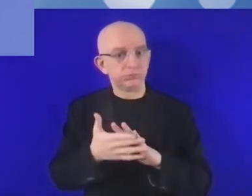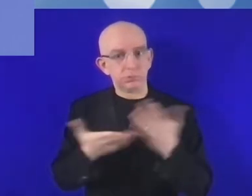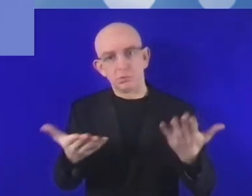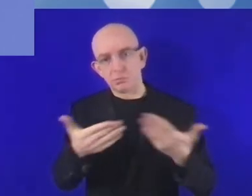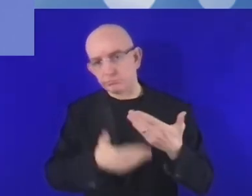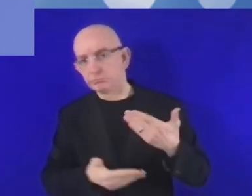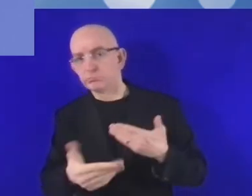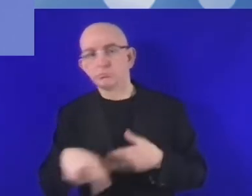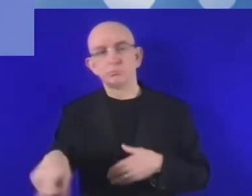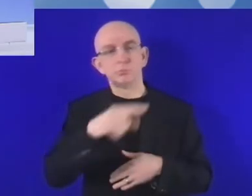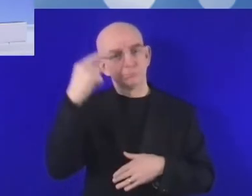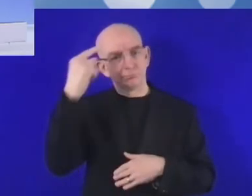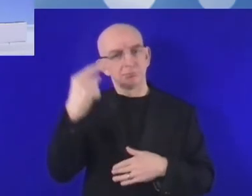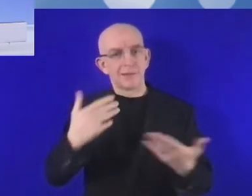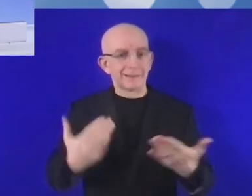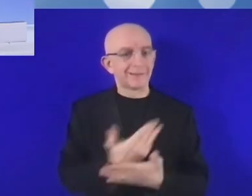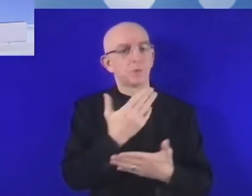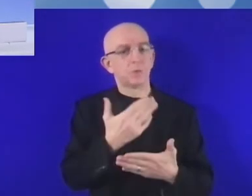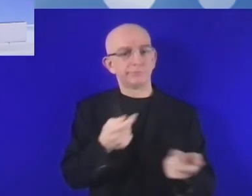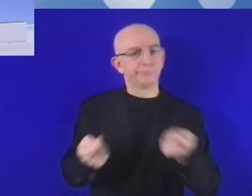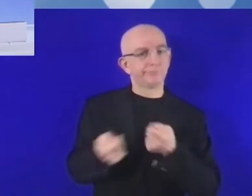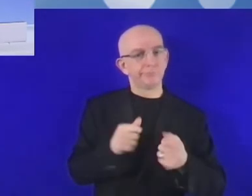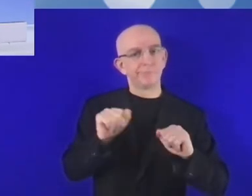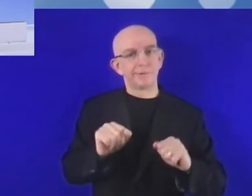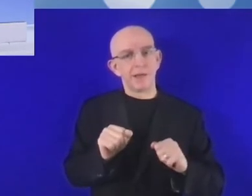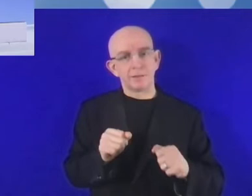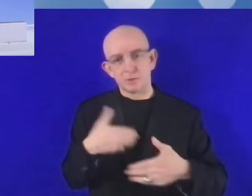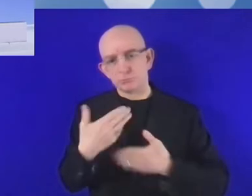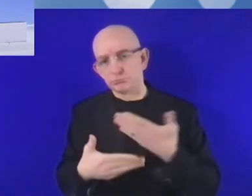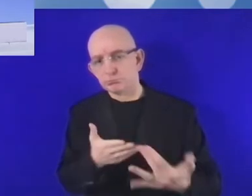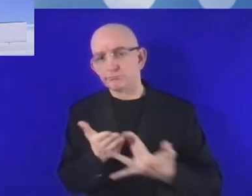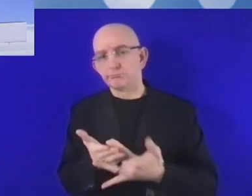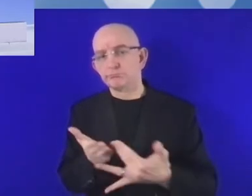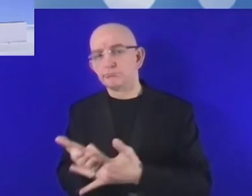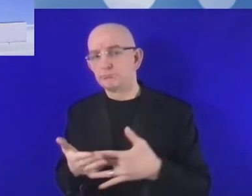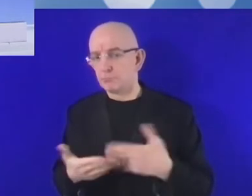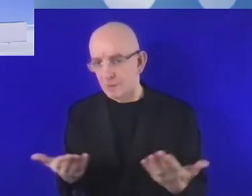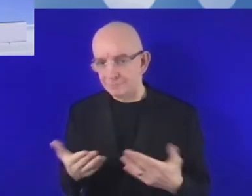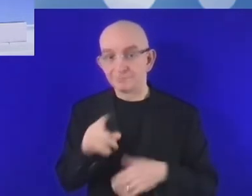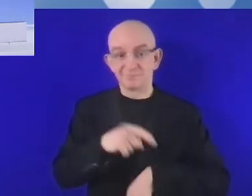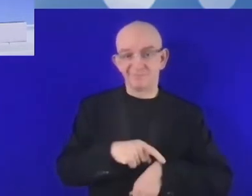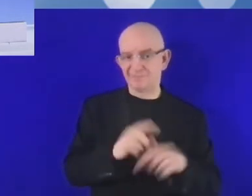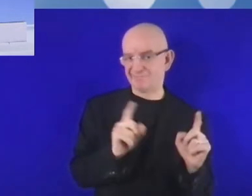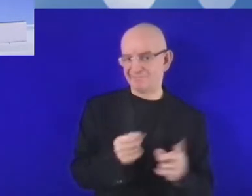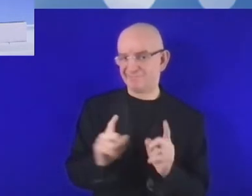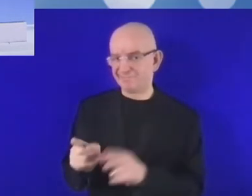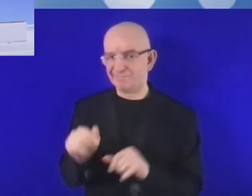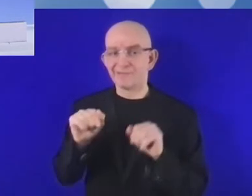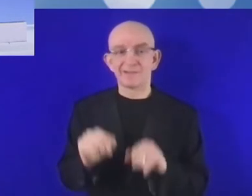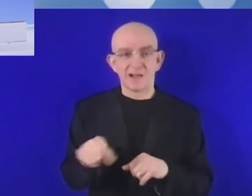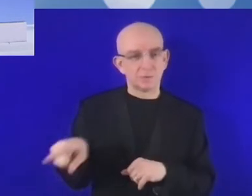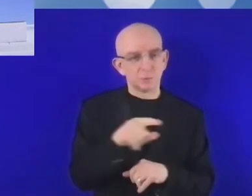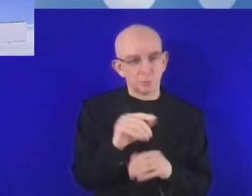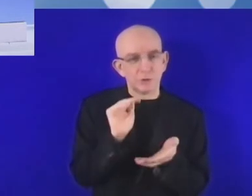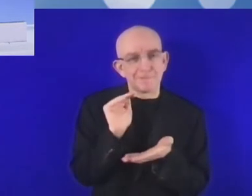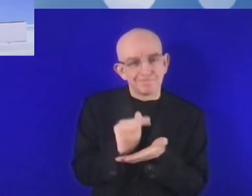Czas mamy niestety ograniczony, a mamy tutaj wielu znakomitych panelistów. Dlatego bardzo proszę,